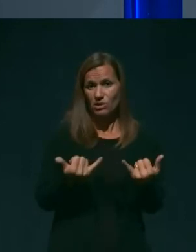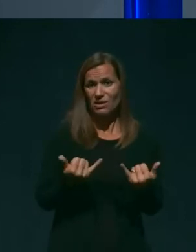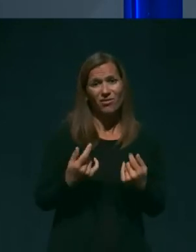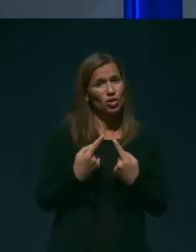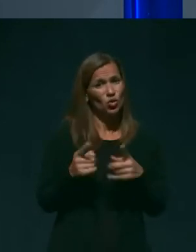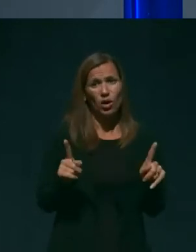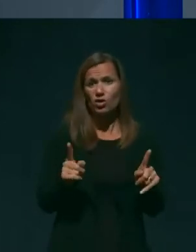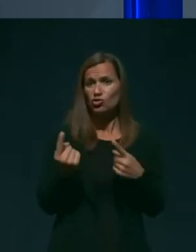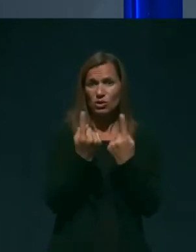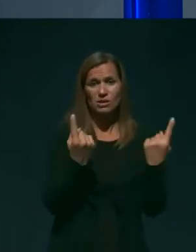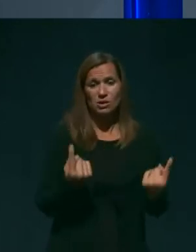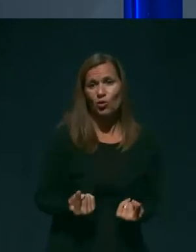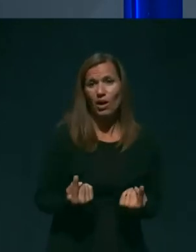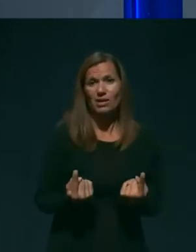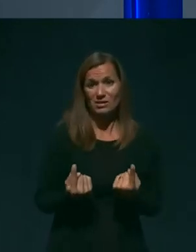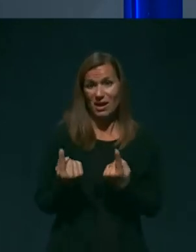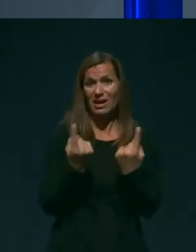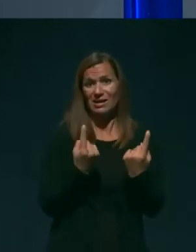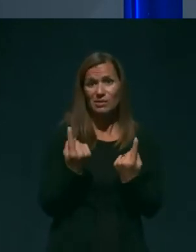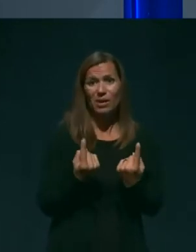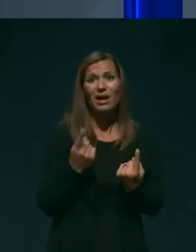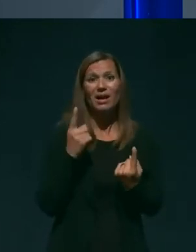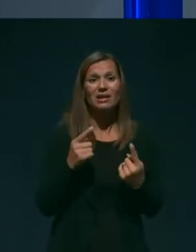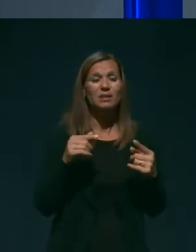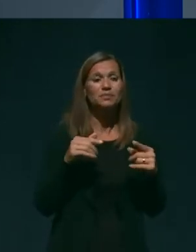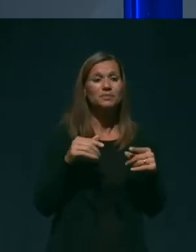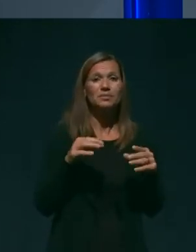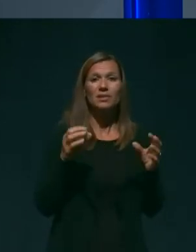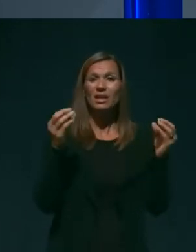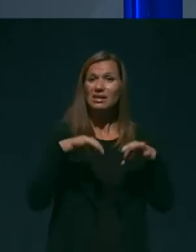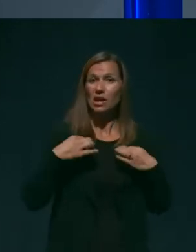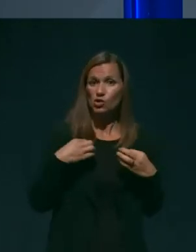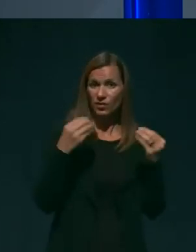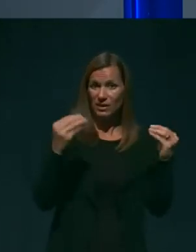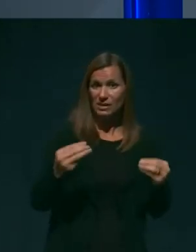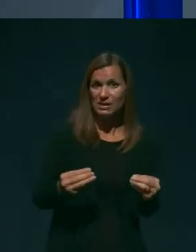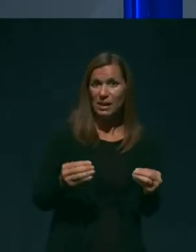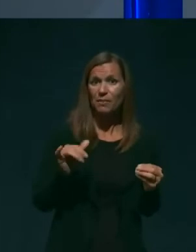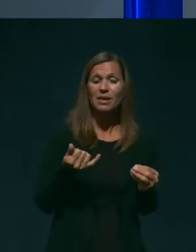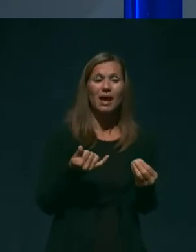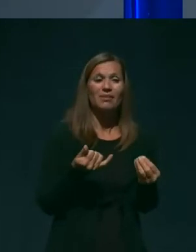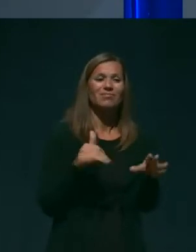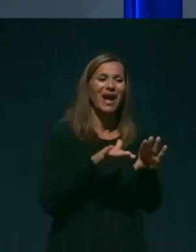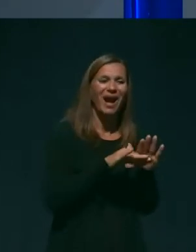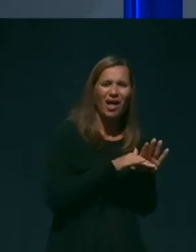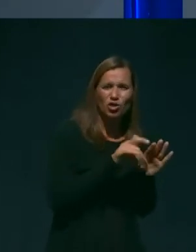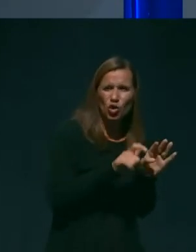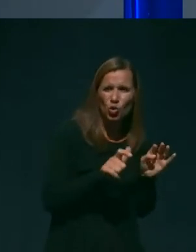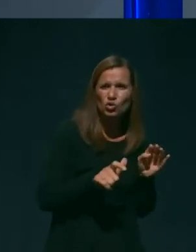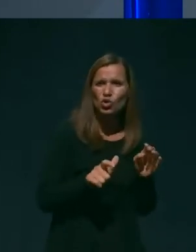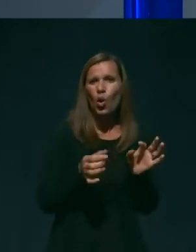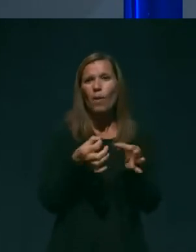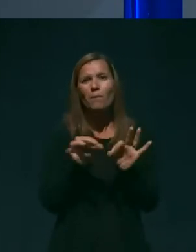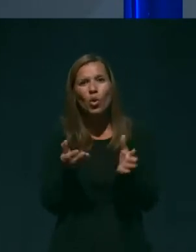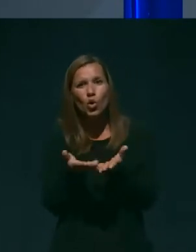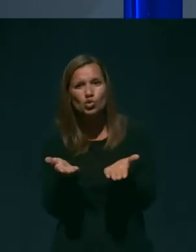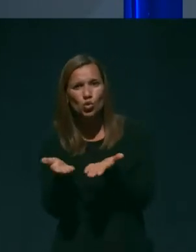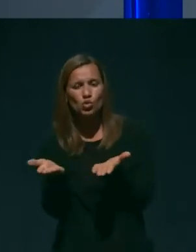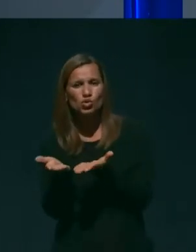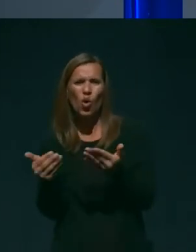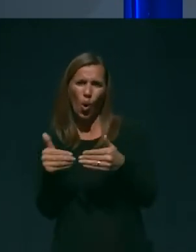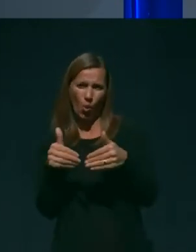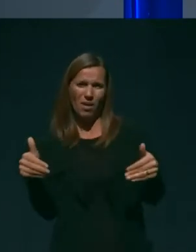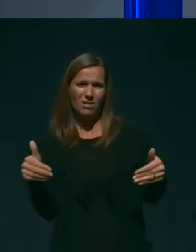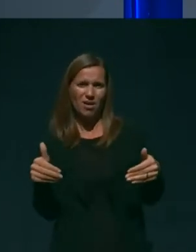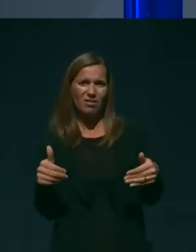da je zdravstveni sistem kadrovsko in prostorsko umejen in da tu iščemo pač neko optimalno rešitev,